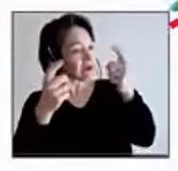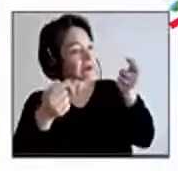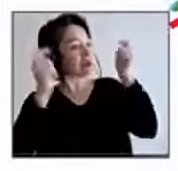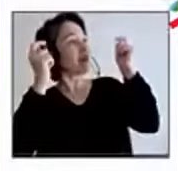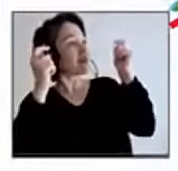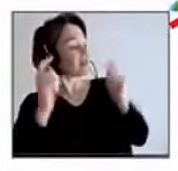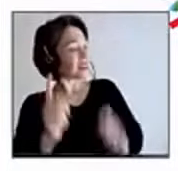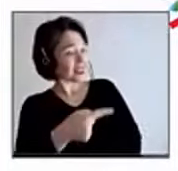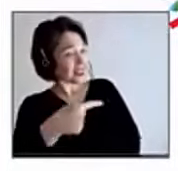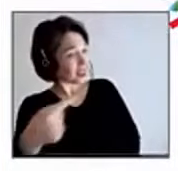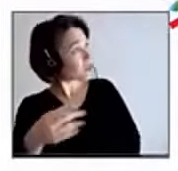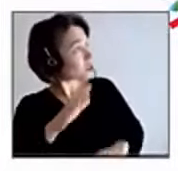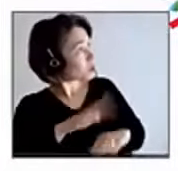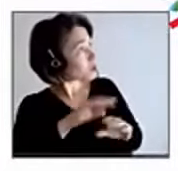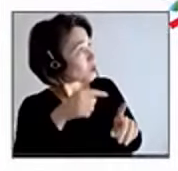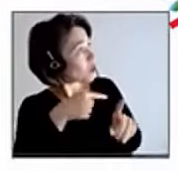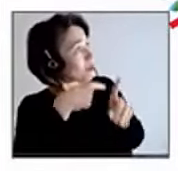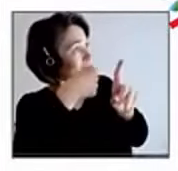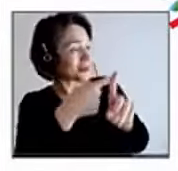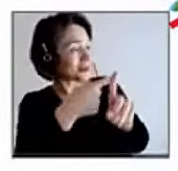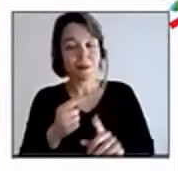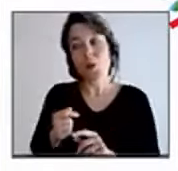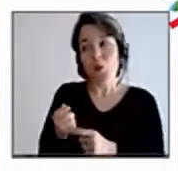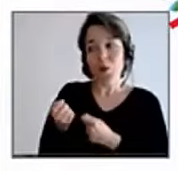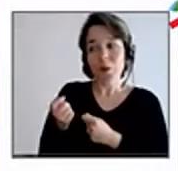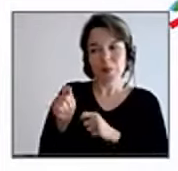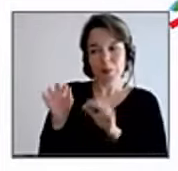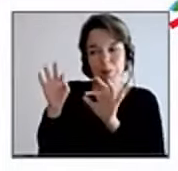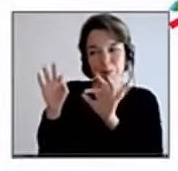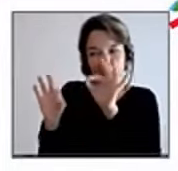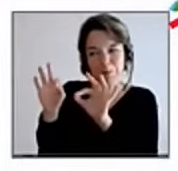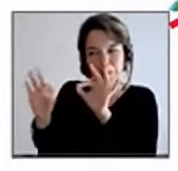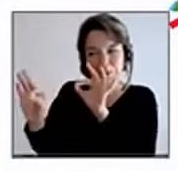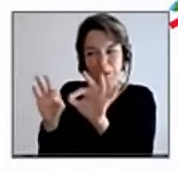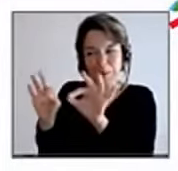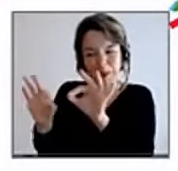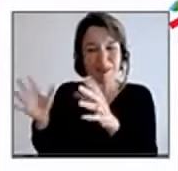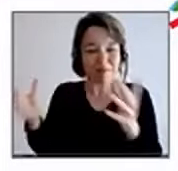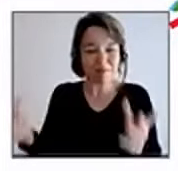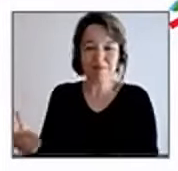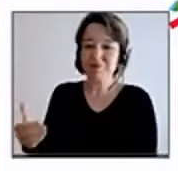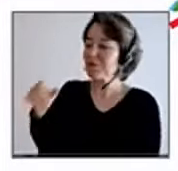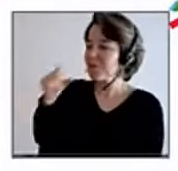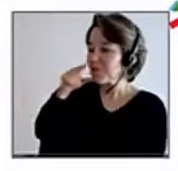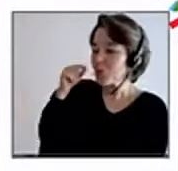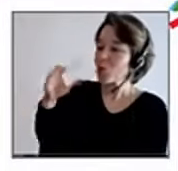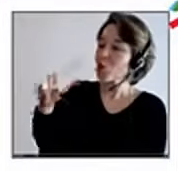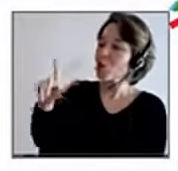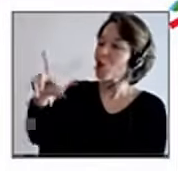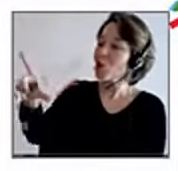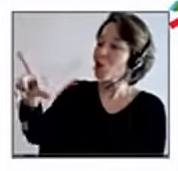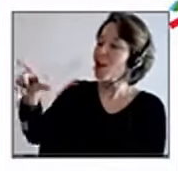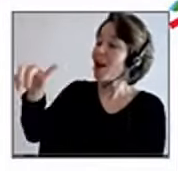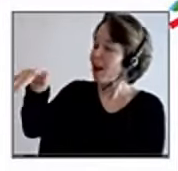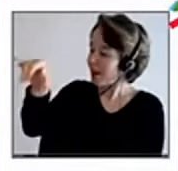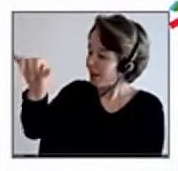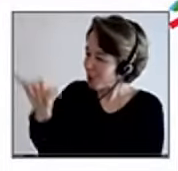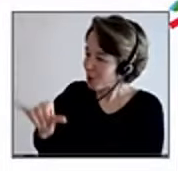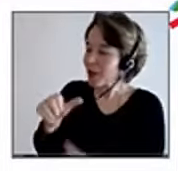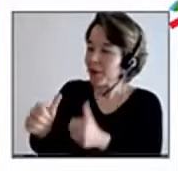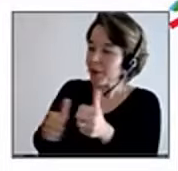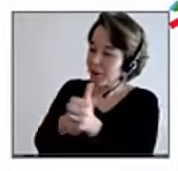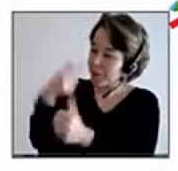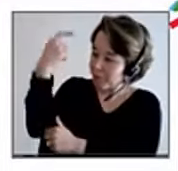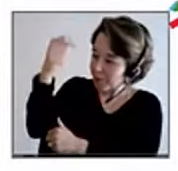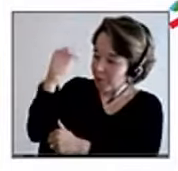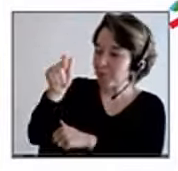comme ça, je vous ai un peu titillé. Cyrielle Claverie, vice-présidente du Conseil national consultatif des personnes handicapées, vous êtes également chef de